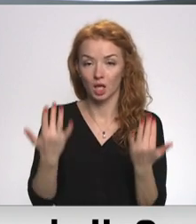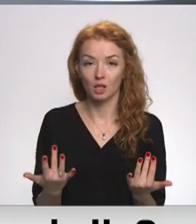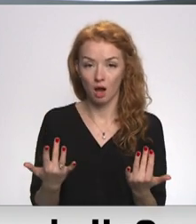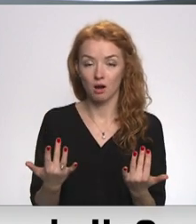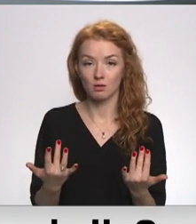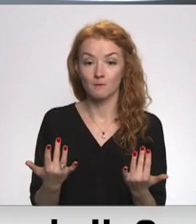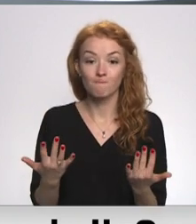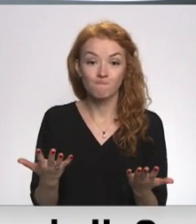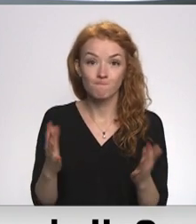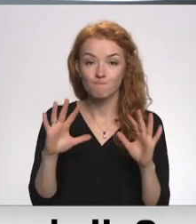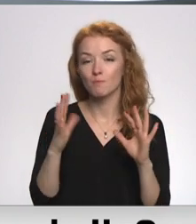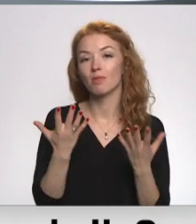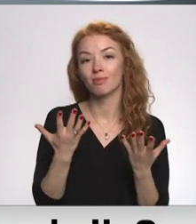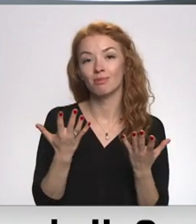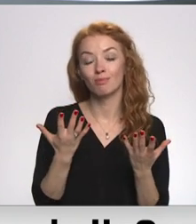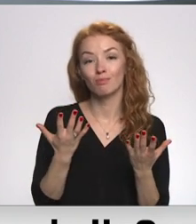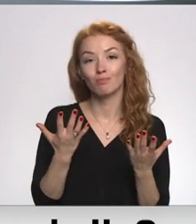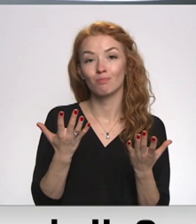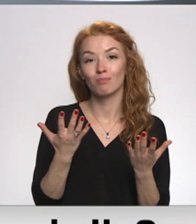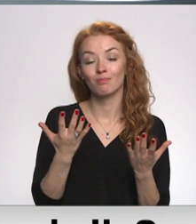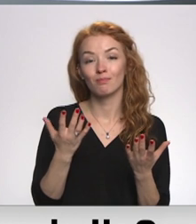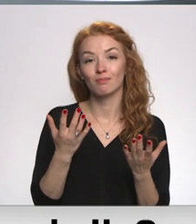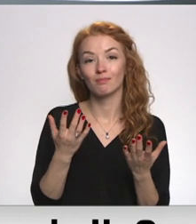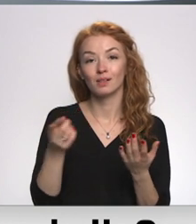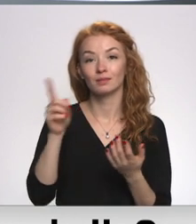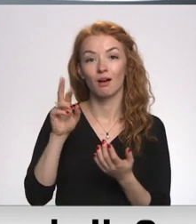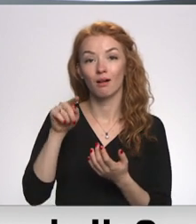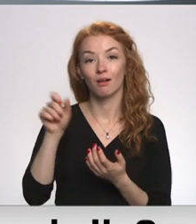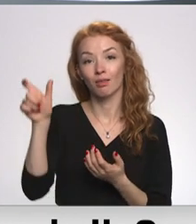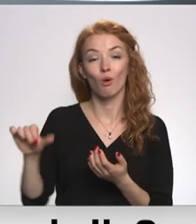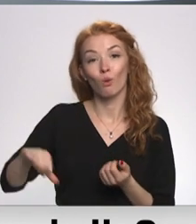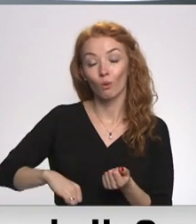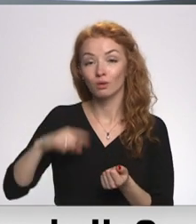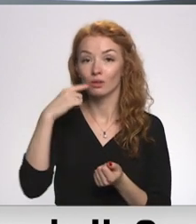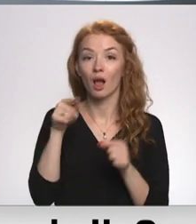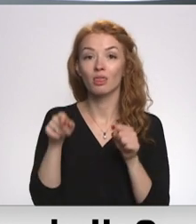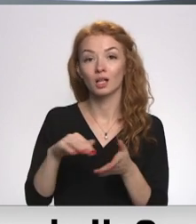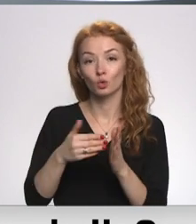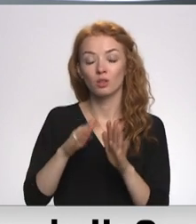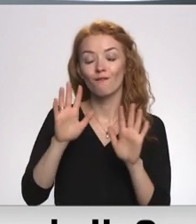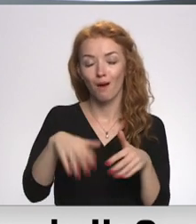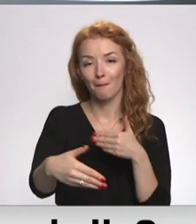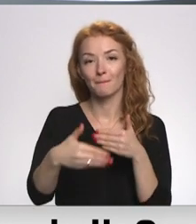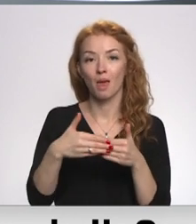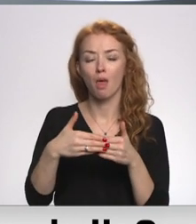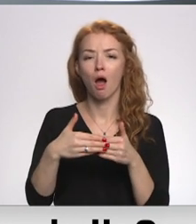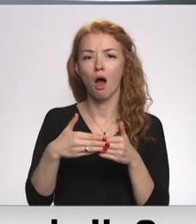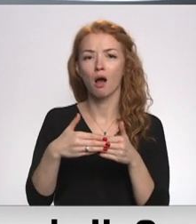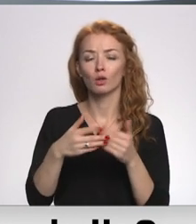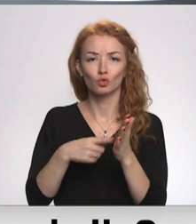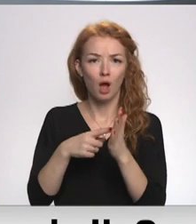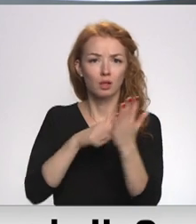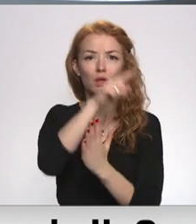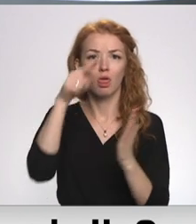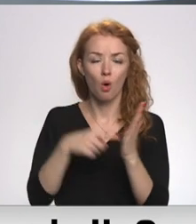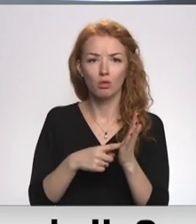Bet man, teiksim tā, es domāju, ka tas punkts kaut kad varētu pienākt. Bet kā būtu jārēģē, ja NATO